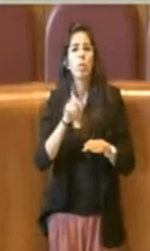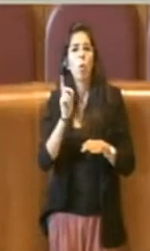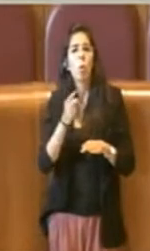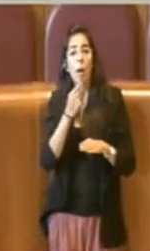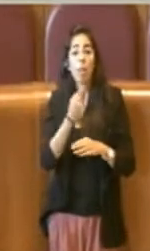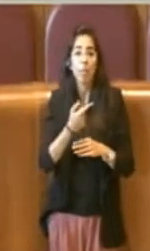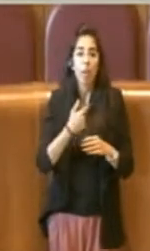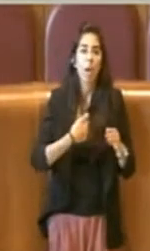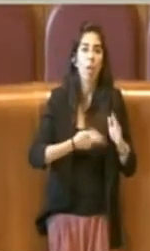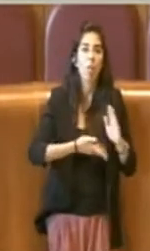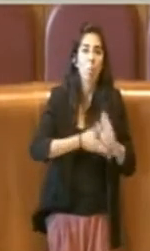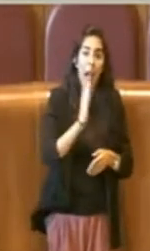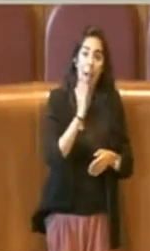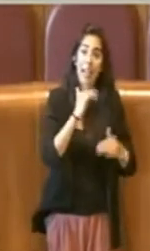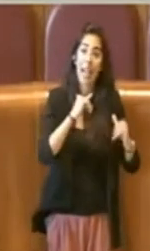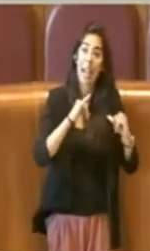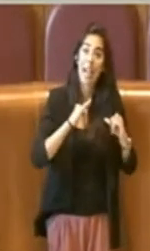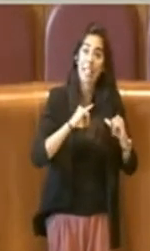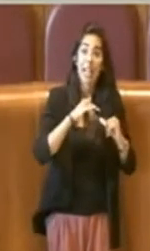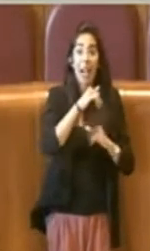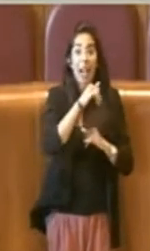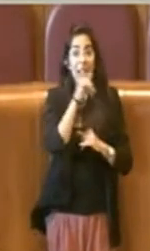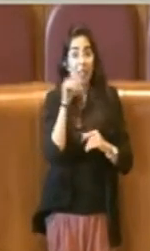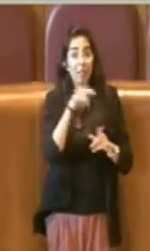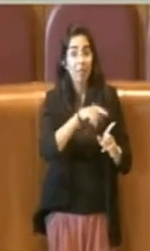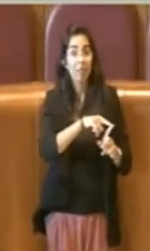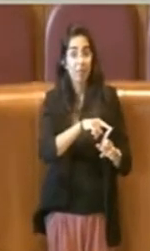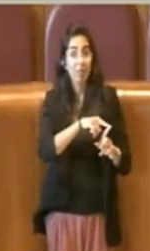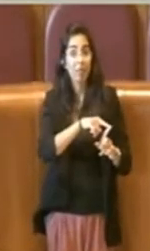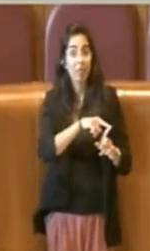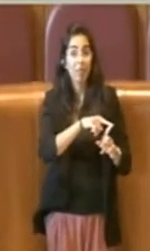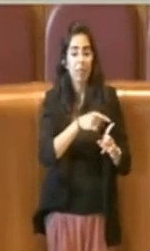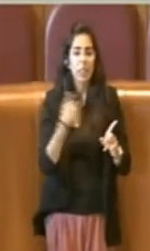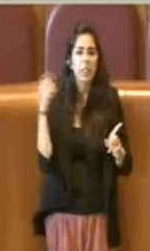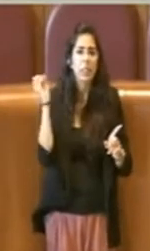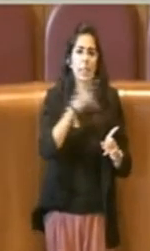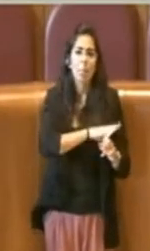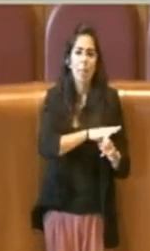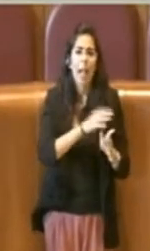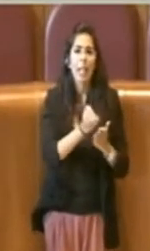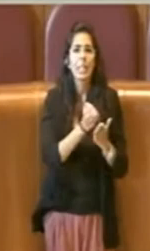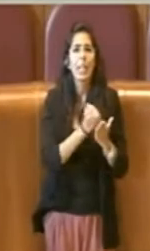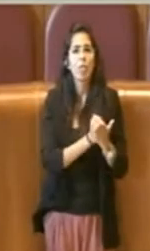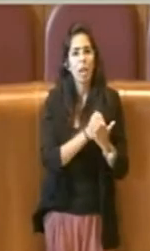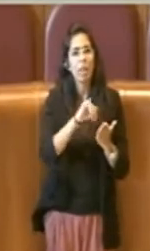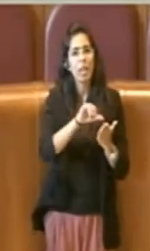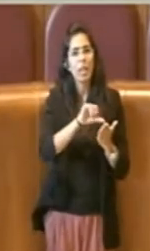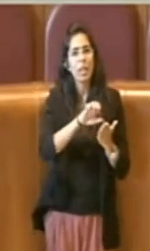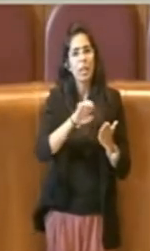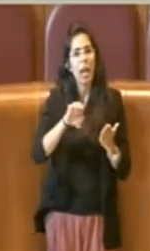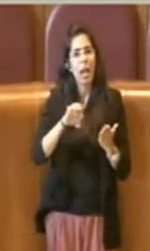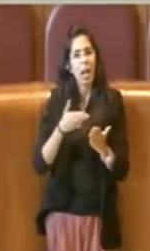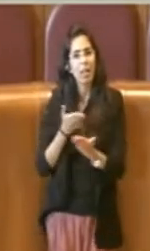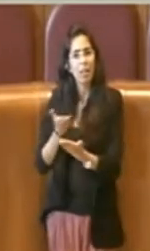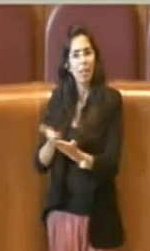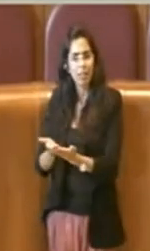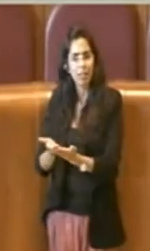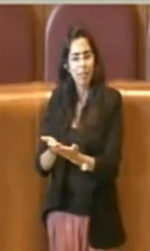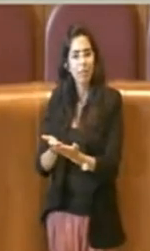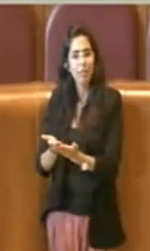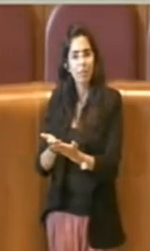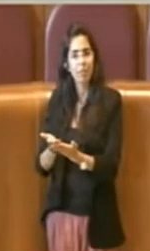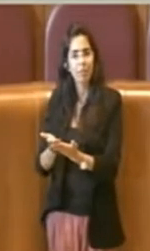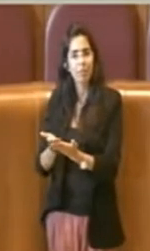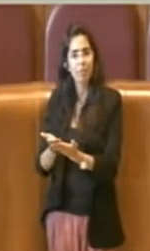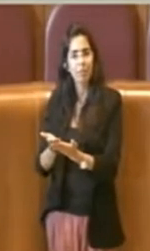le vacanze estive si dimenticava di presentare questa dichiarazione, la